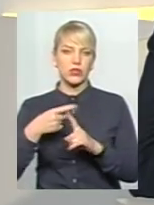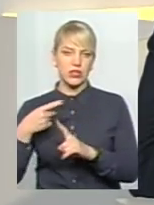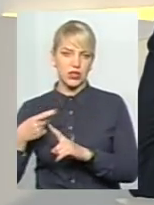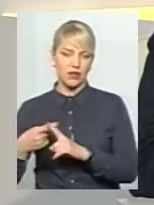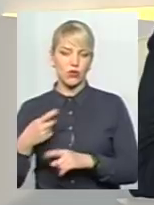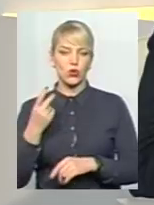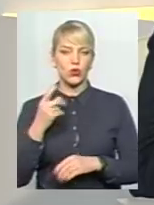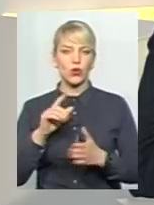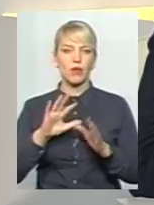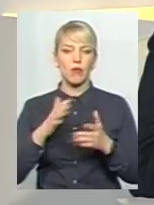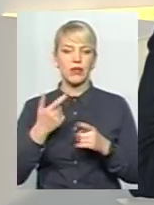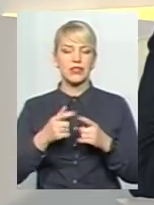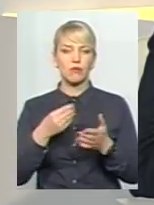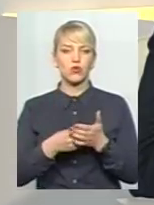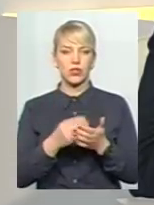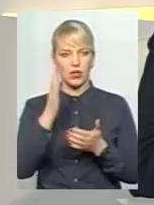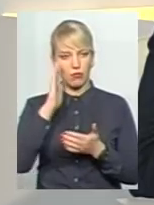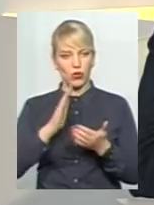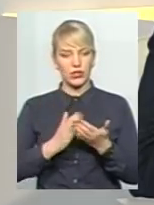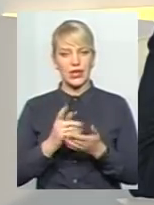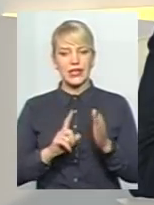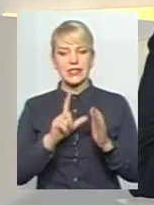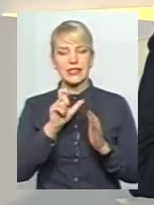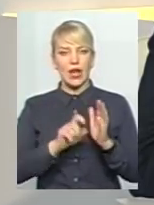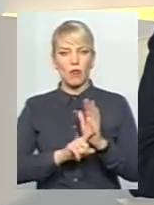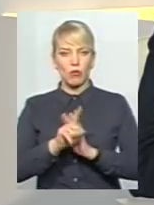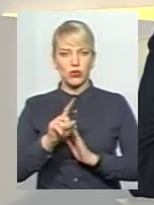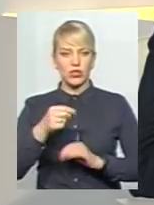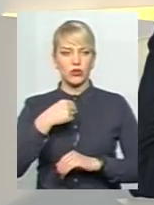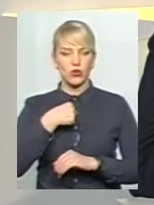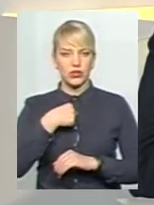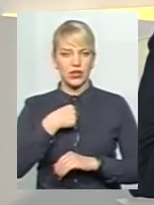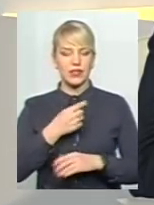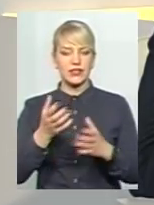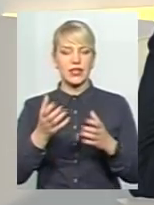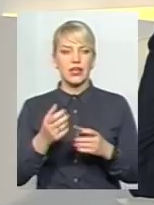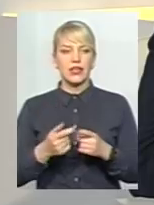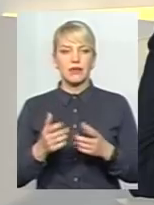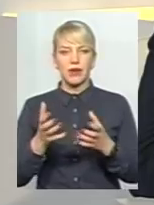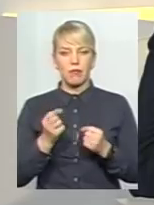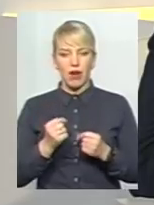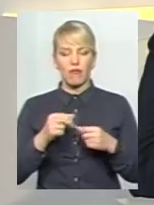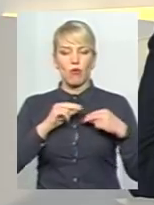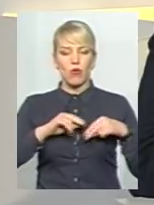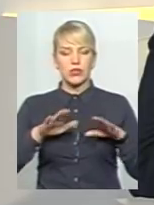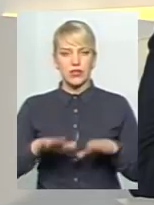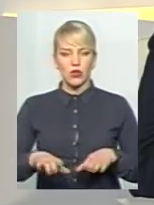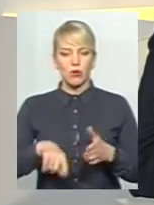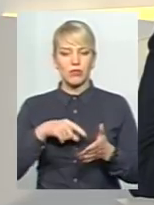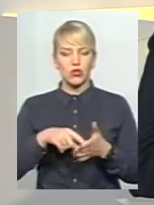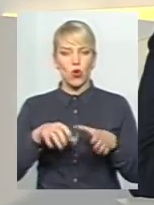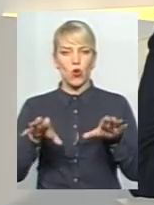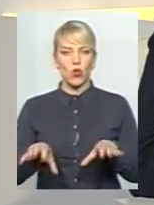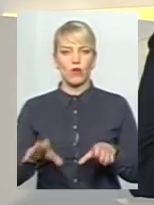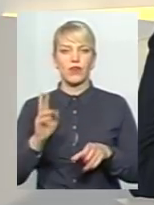звернути увагу, це бюджетна політика. З самого початку, скажімо, я сприймав посаду Хмельницького міського голови не